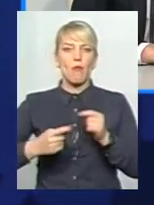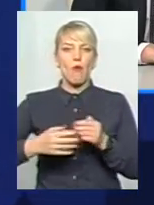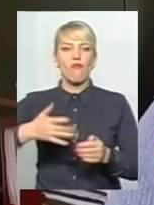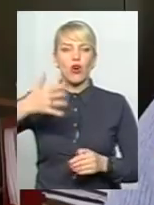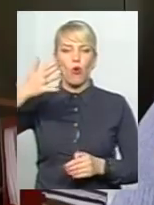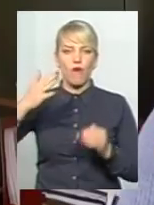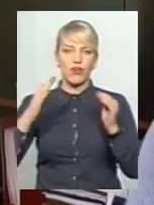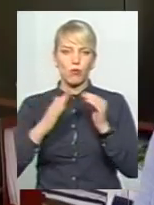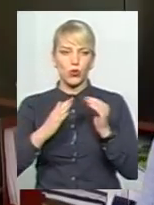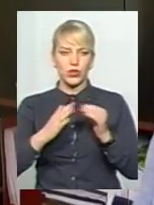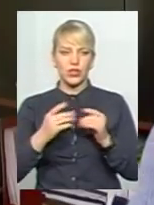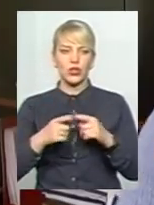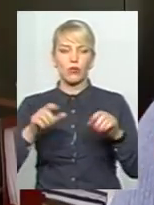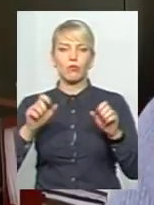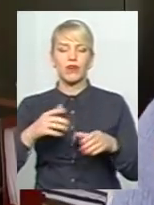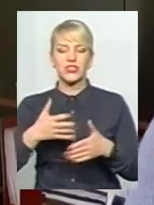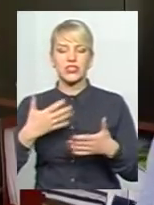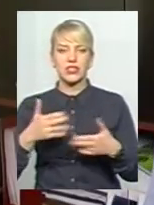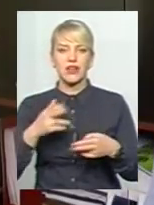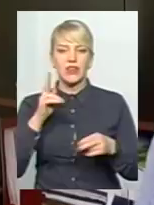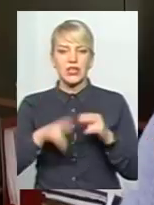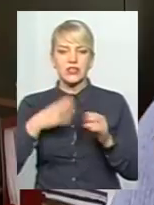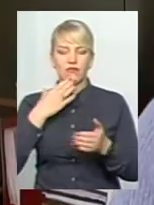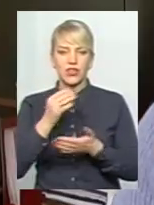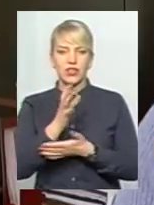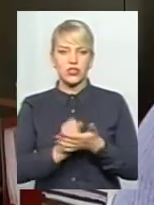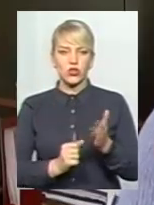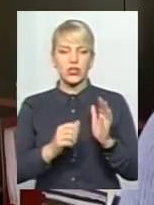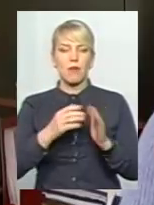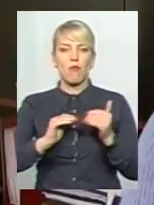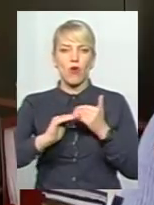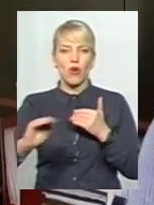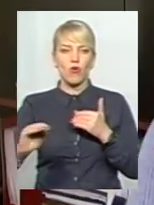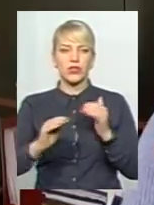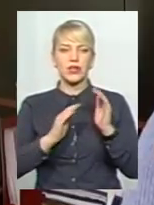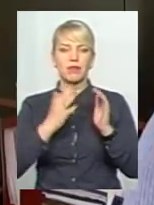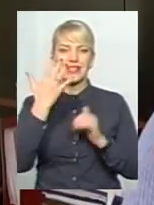полігону вичерпала вже давним-давно свій ресурс, оскільки полігон експлуатується з 56-го року.